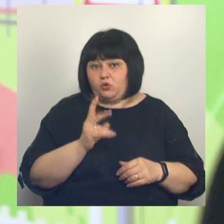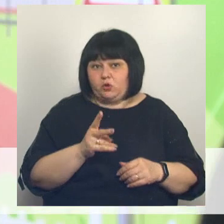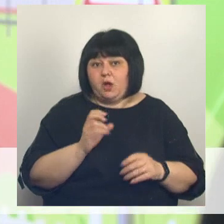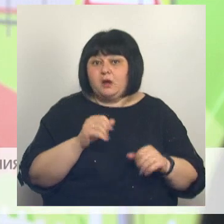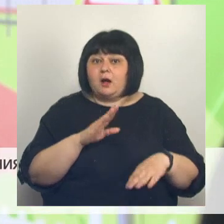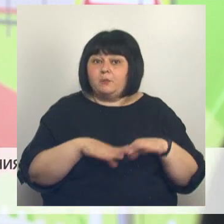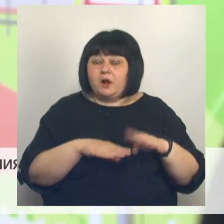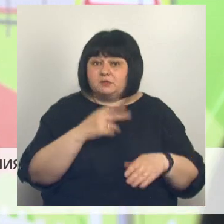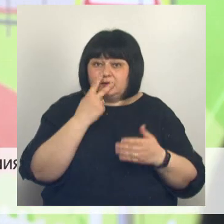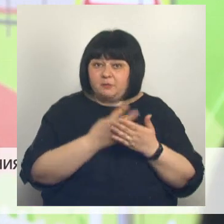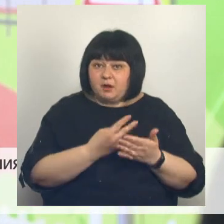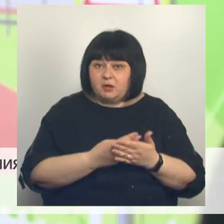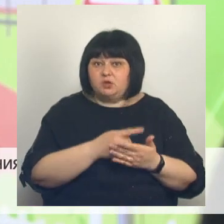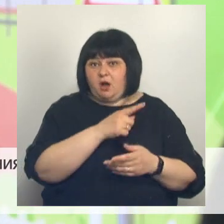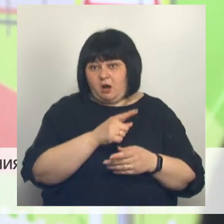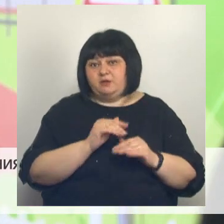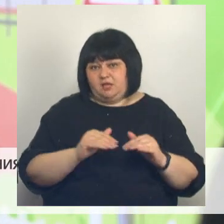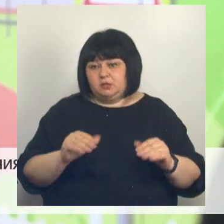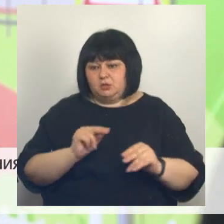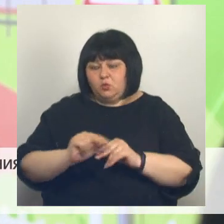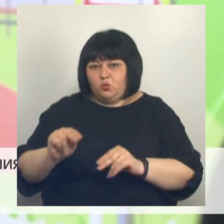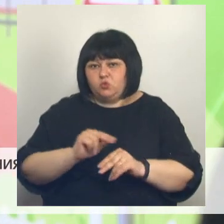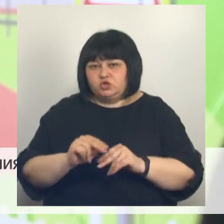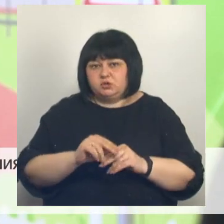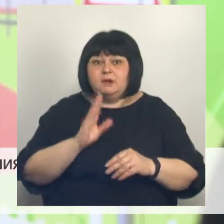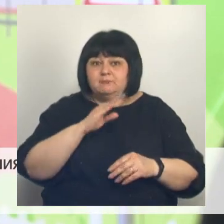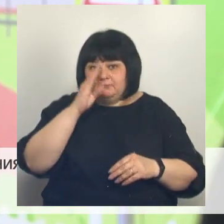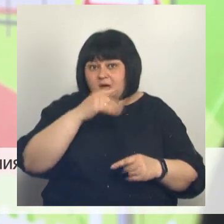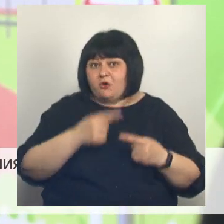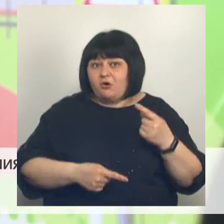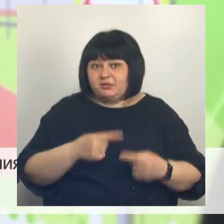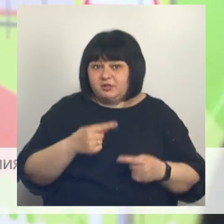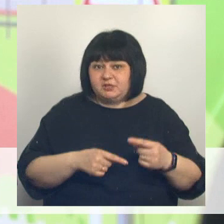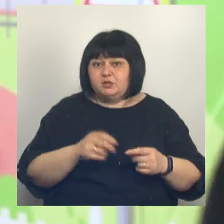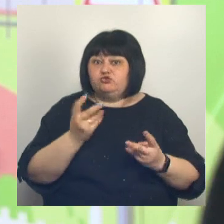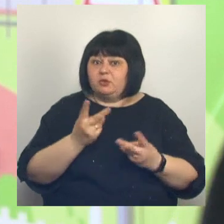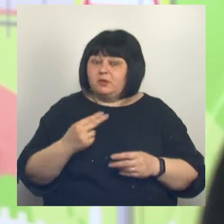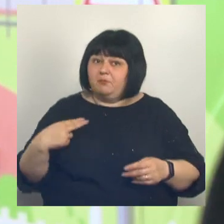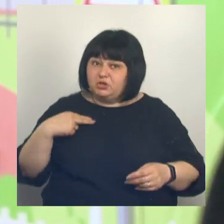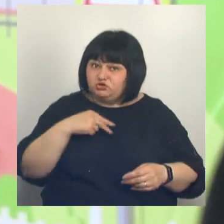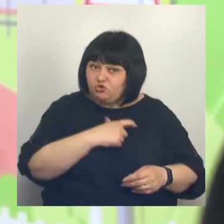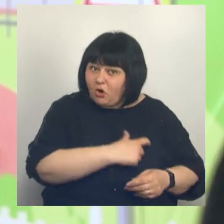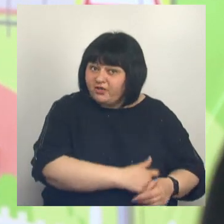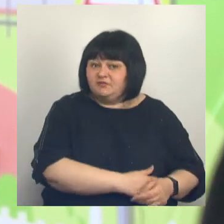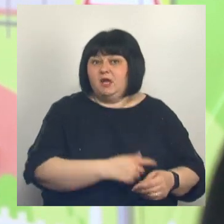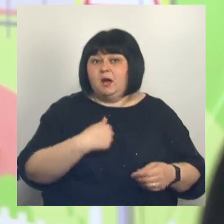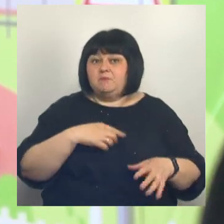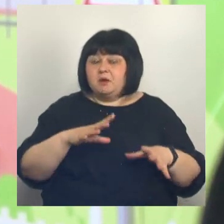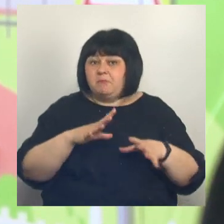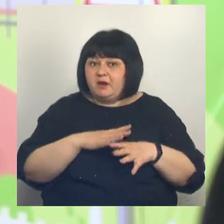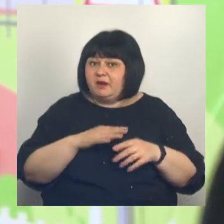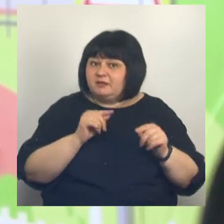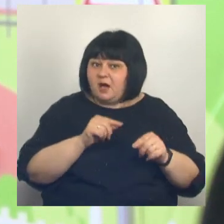показывает, они потом даже родителей своих, так скажем, учат, что нужно пристегиваться. Потому что мы были там